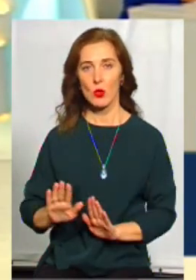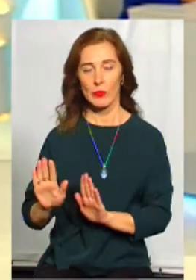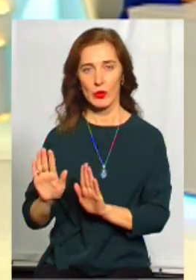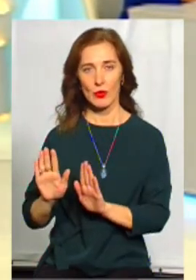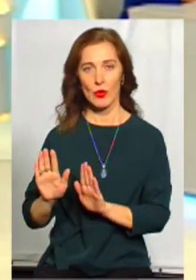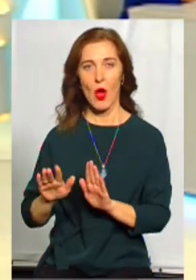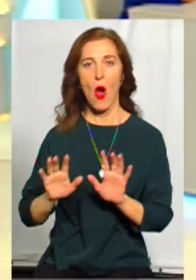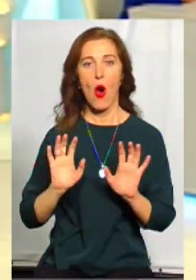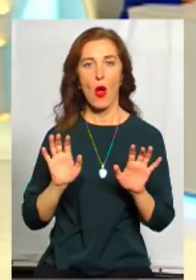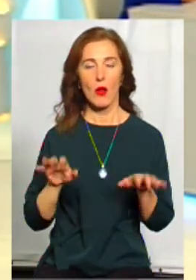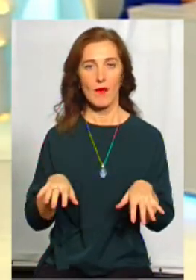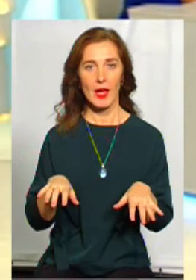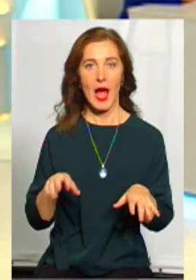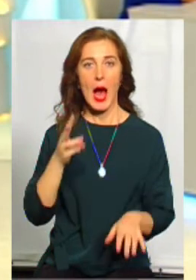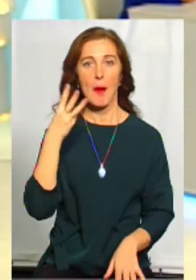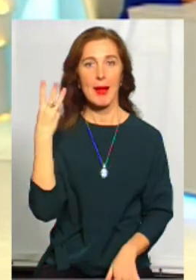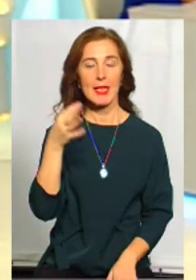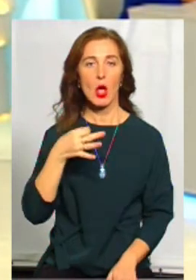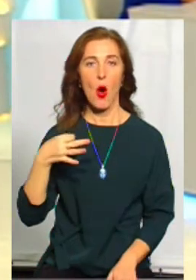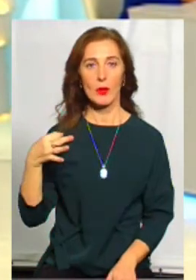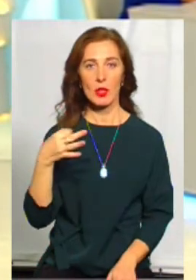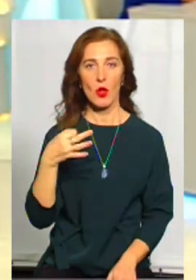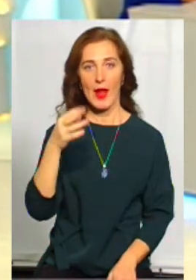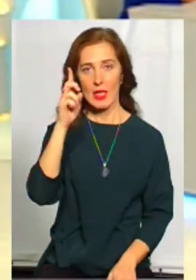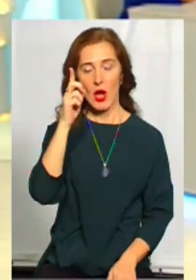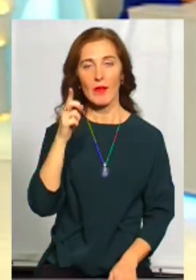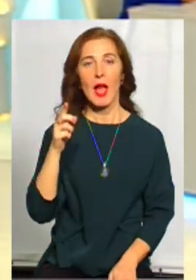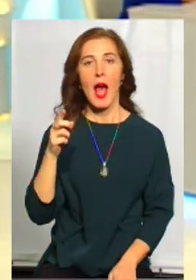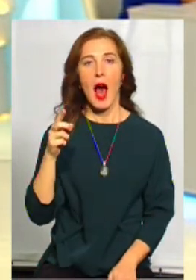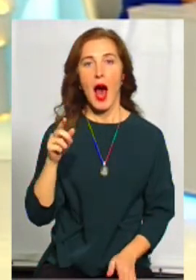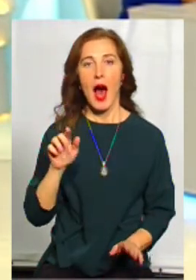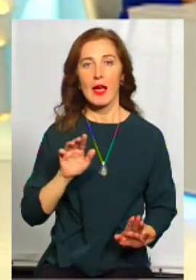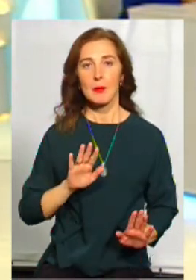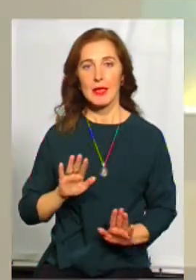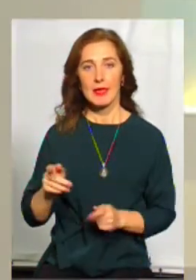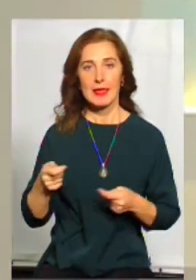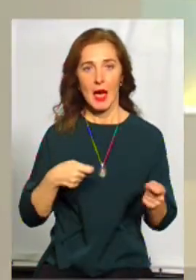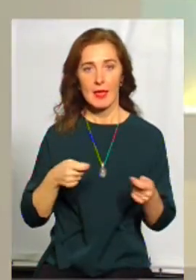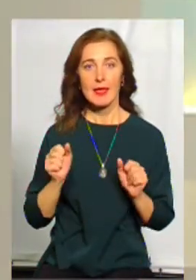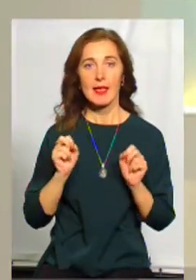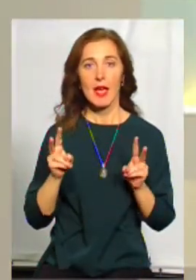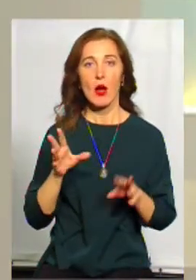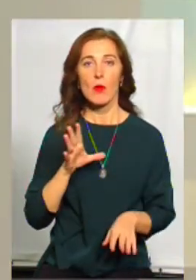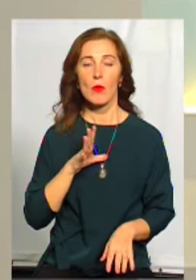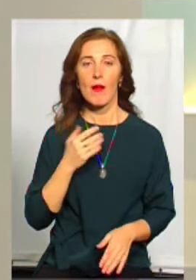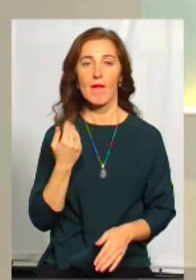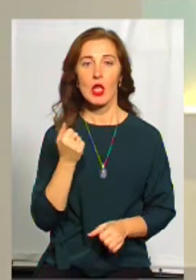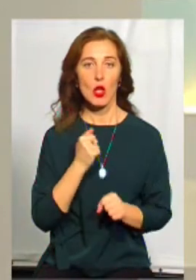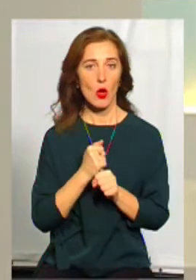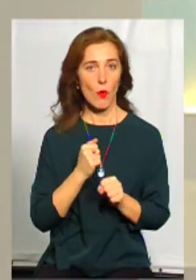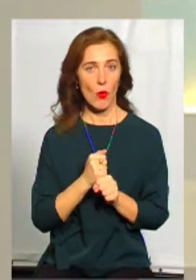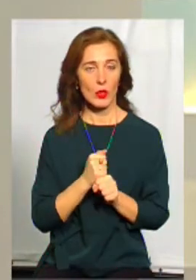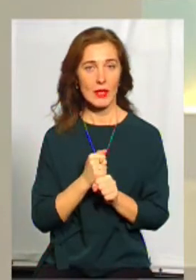голови Мельницької обласної державної адміністрації. Як корелювалася ваша робота чиновниці